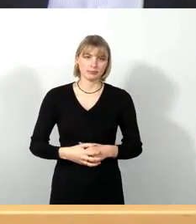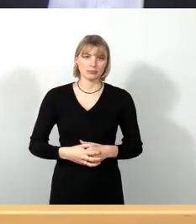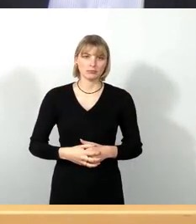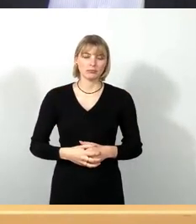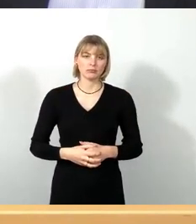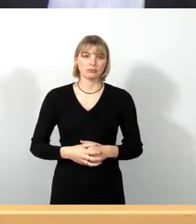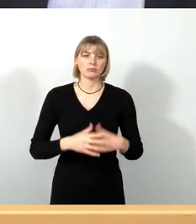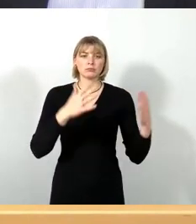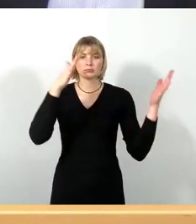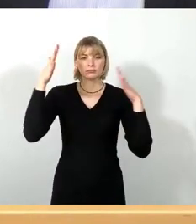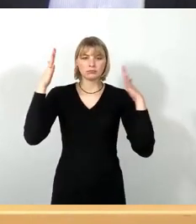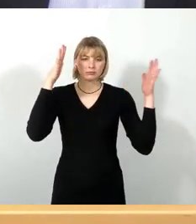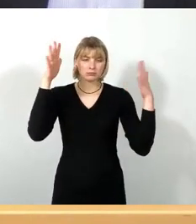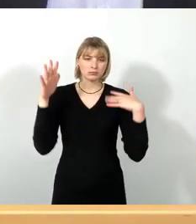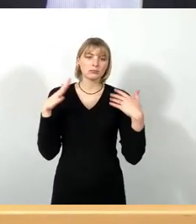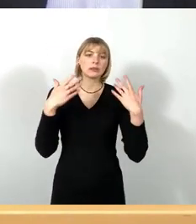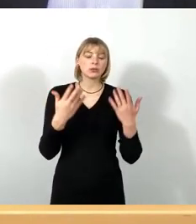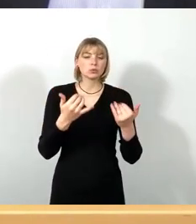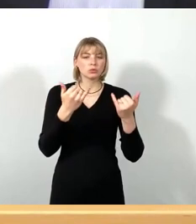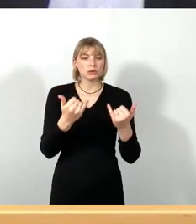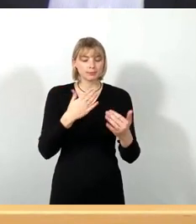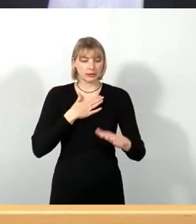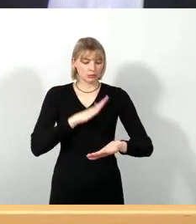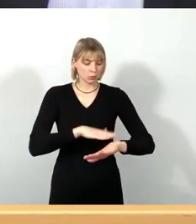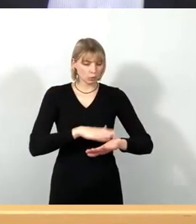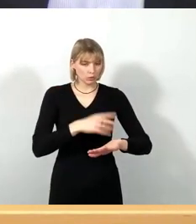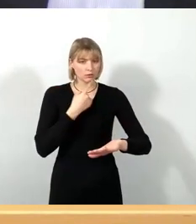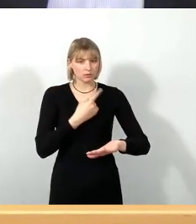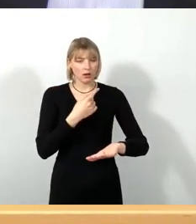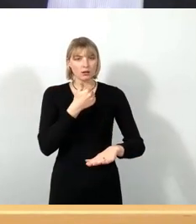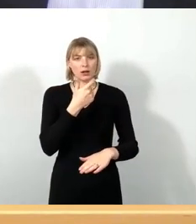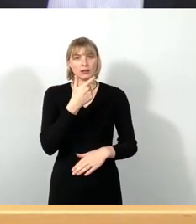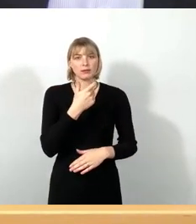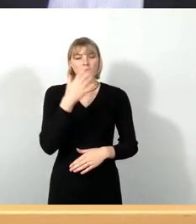So, es ist hier auf meiner Uhr, 21.46 Uhr.